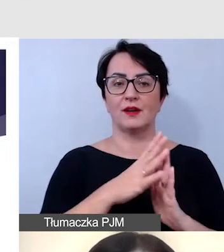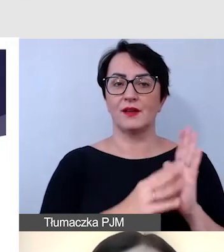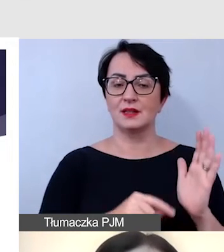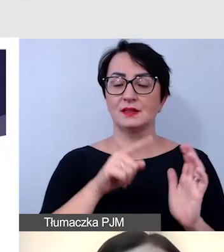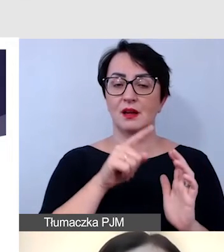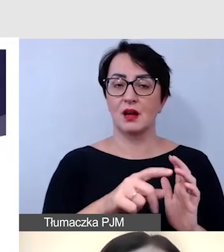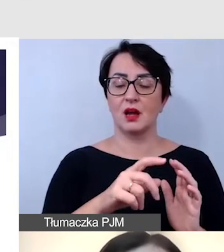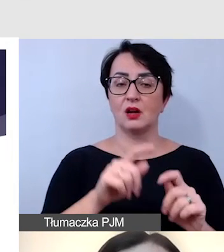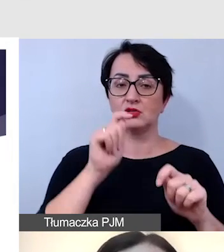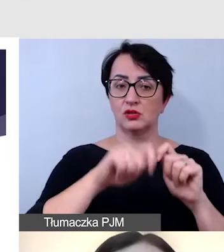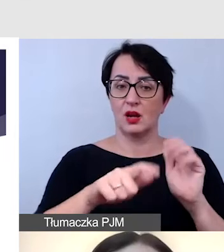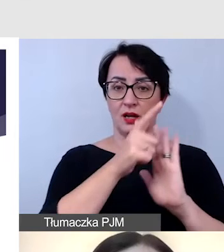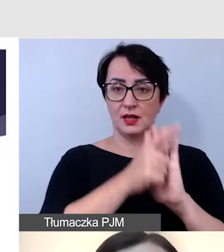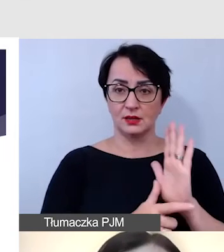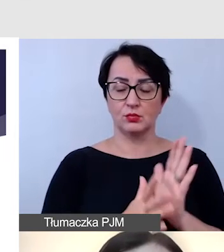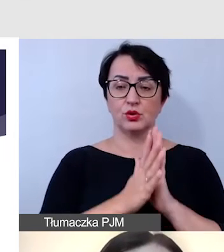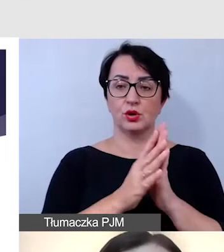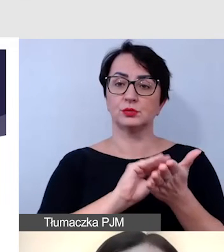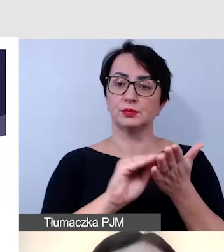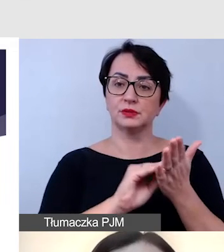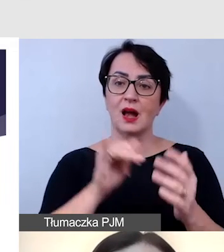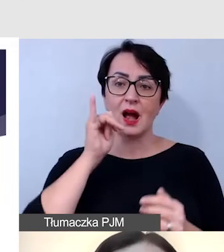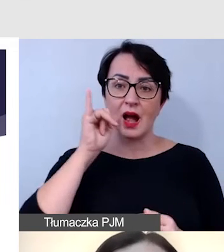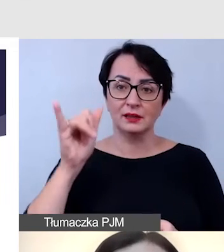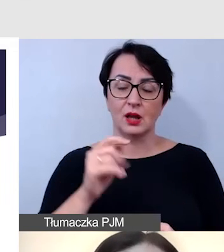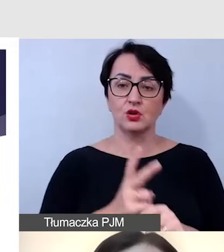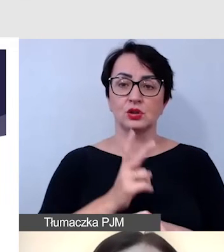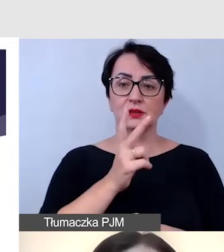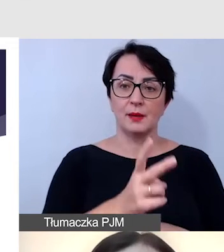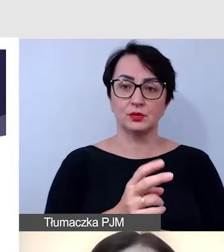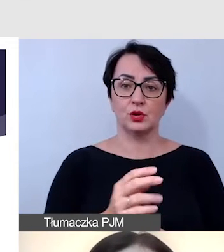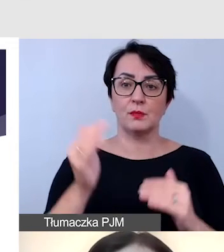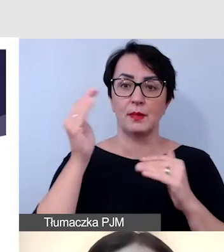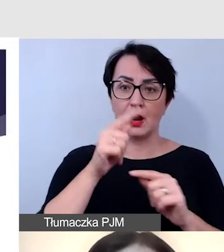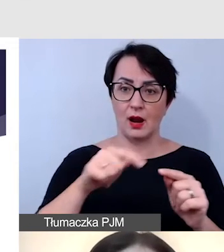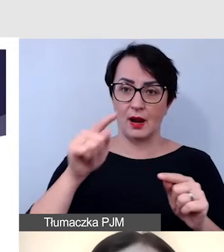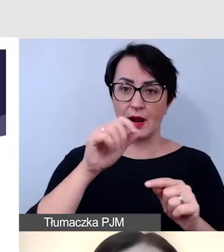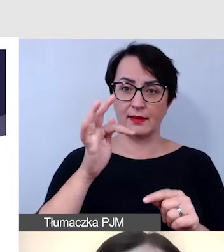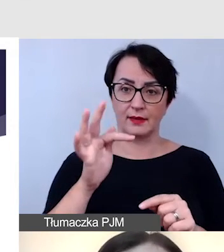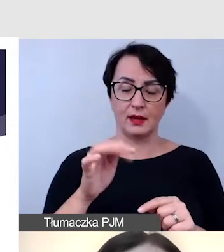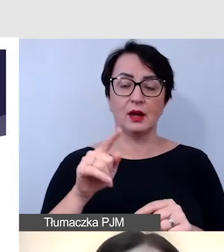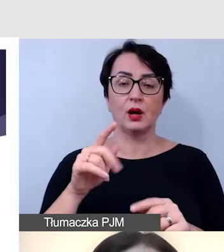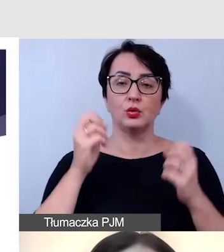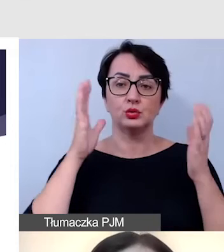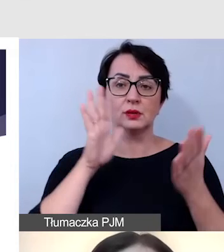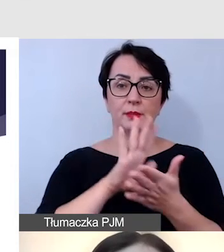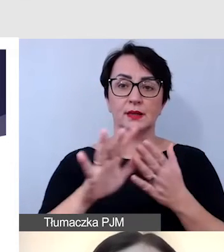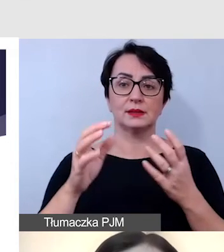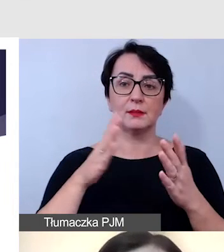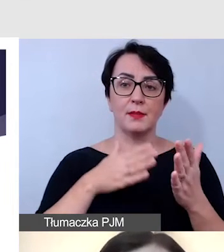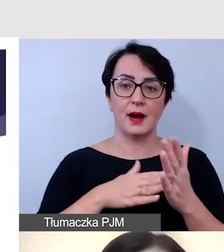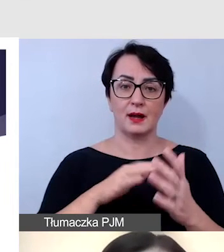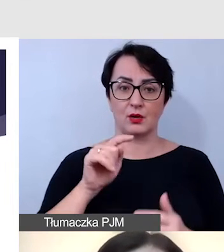proszę napisać na adres dostępnośćmałpka.kulturabezbarier.org i wówczas